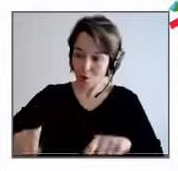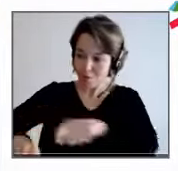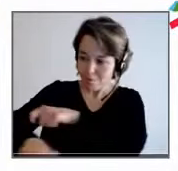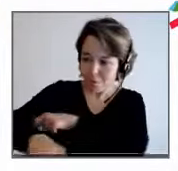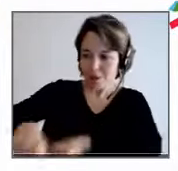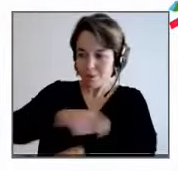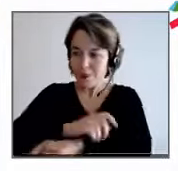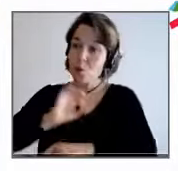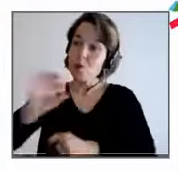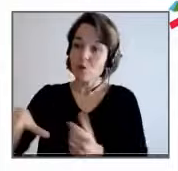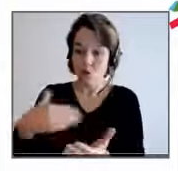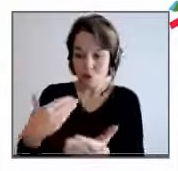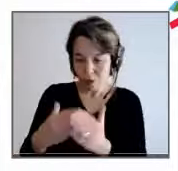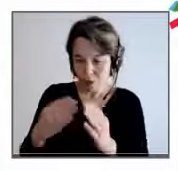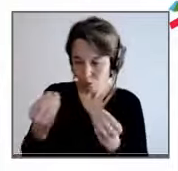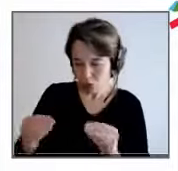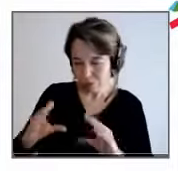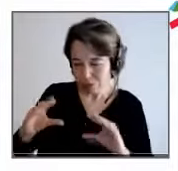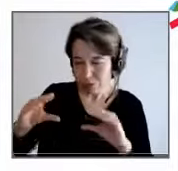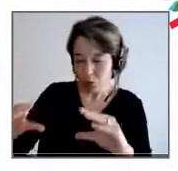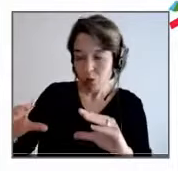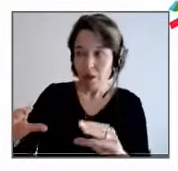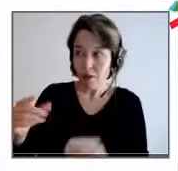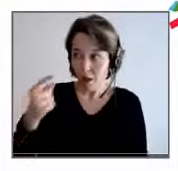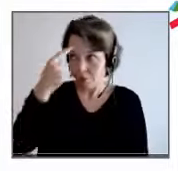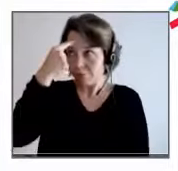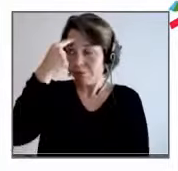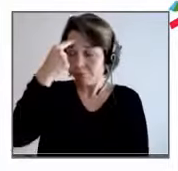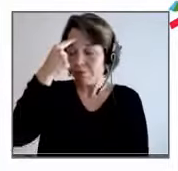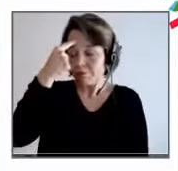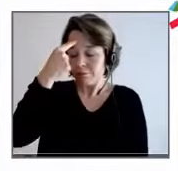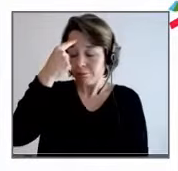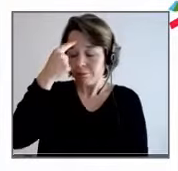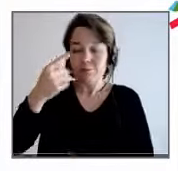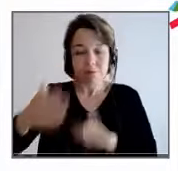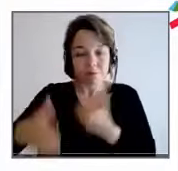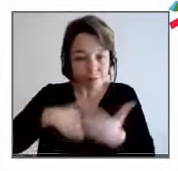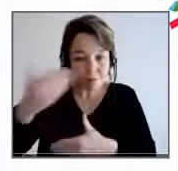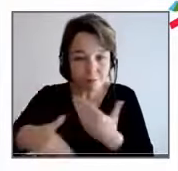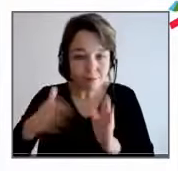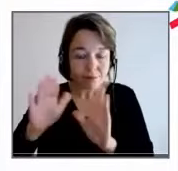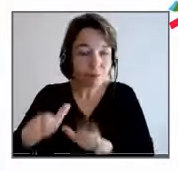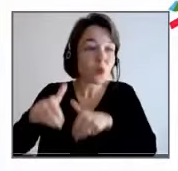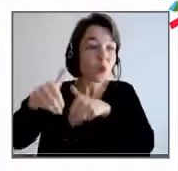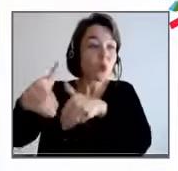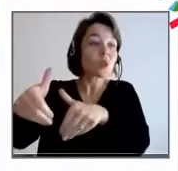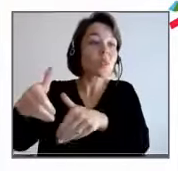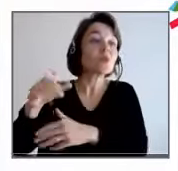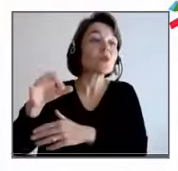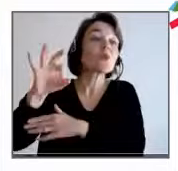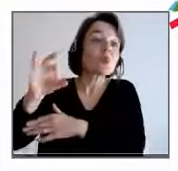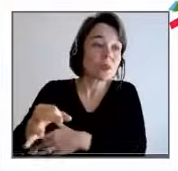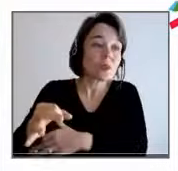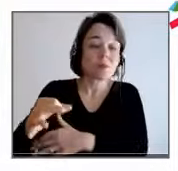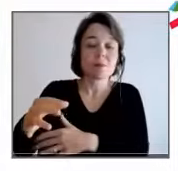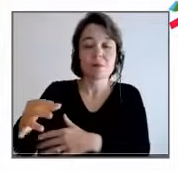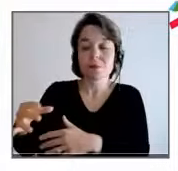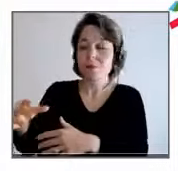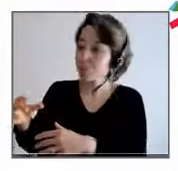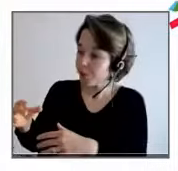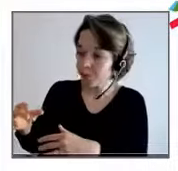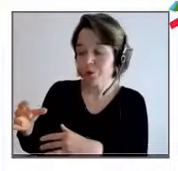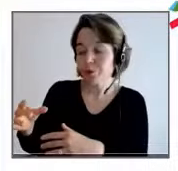fera tâche d'huile et ça perdurera et ça sera incarné véritablement et ça aura du poids. Parce qu'il y a comme un clash entre